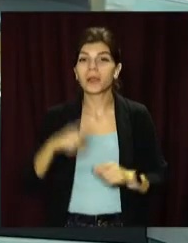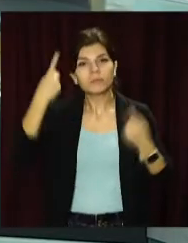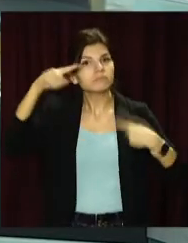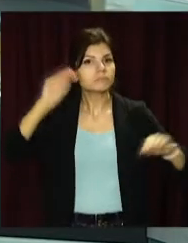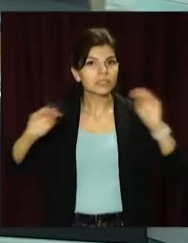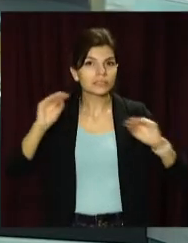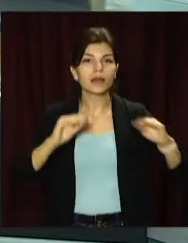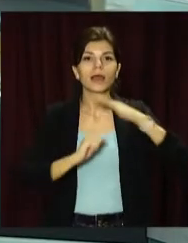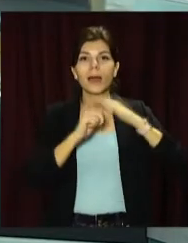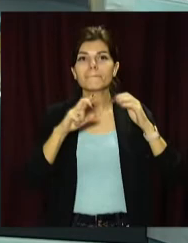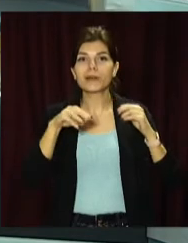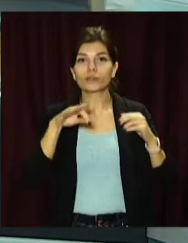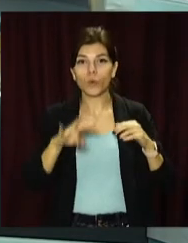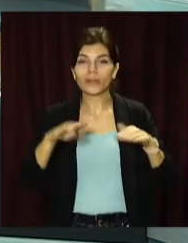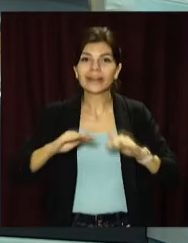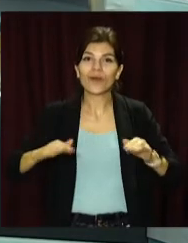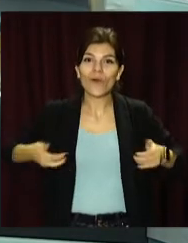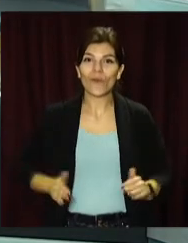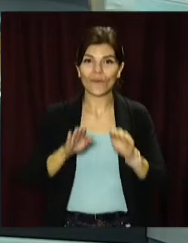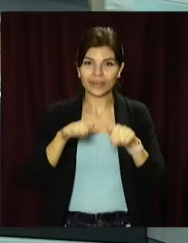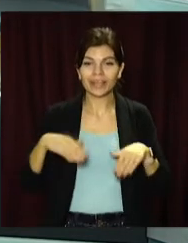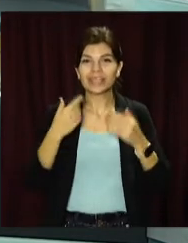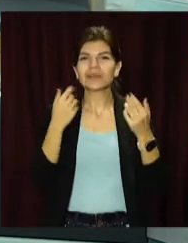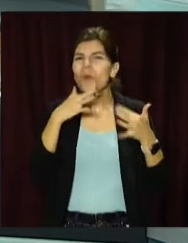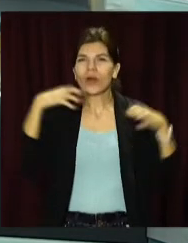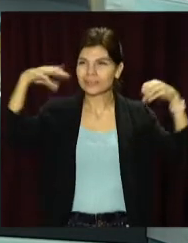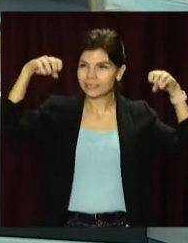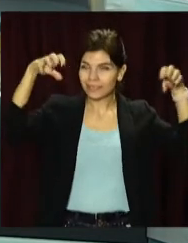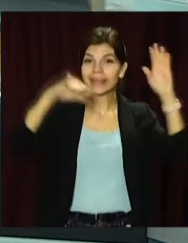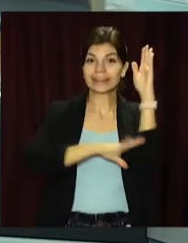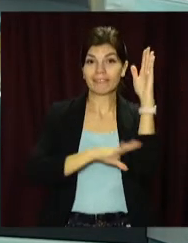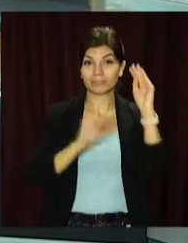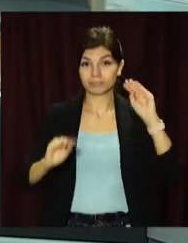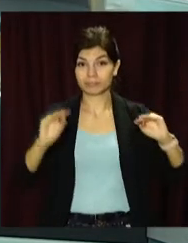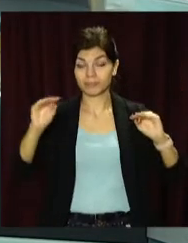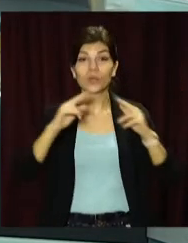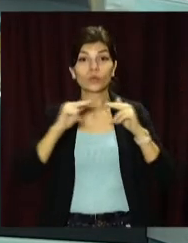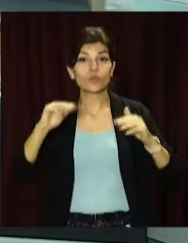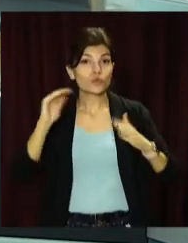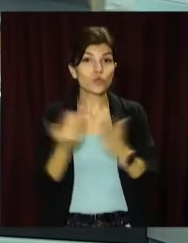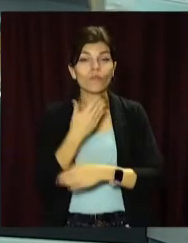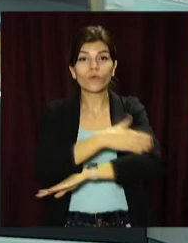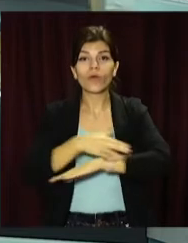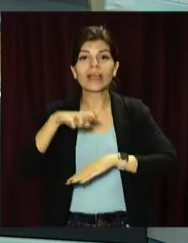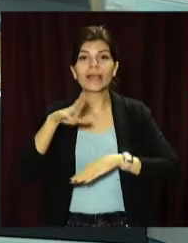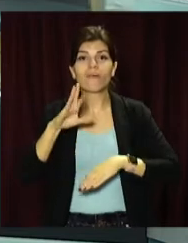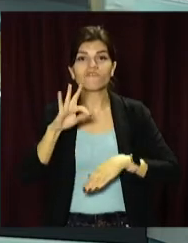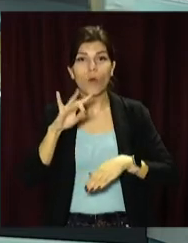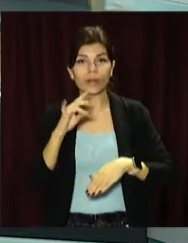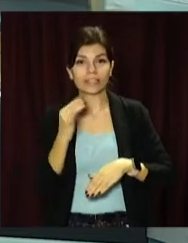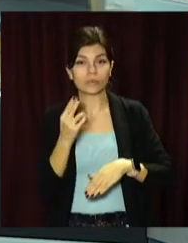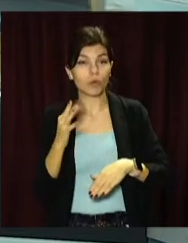Дизайнерські бетонні конструкції, дитячі гойдалки, сотні світильників та висаджених дерев. У Дніпрі оновили вулицю